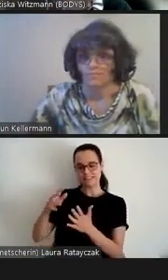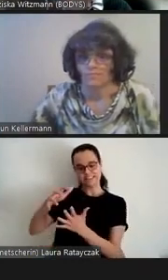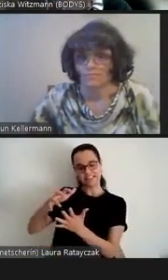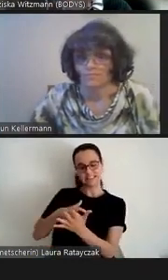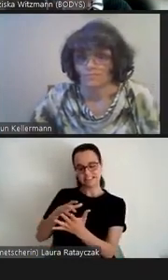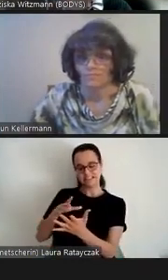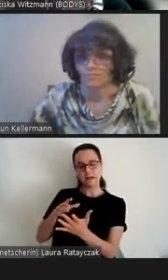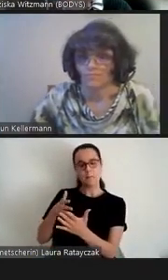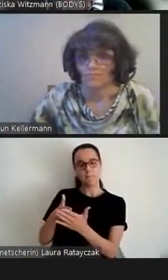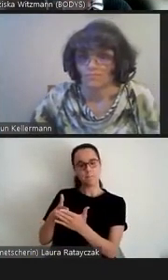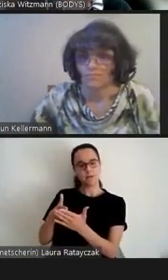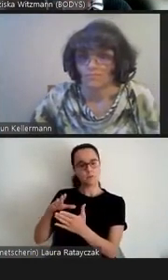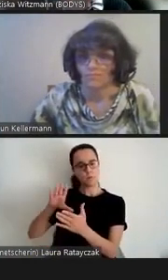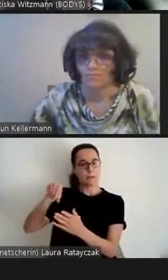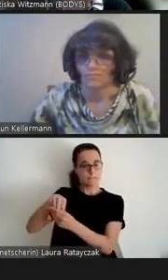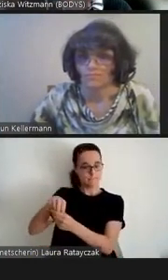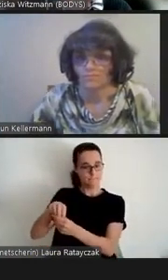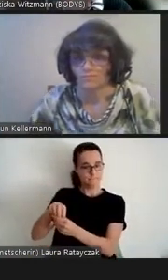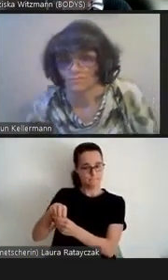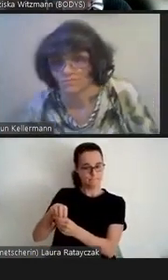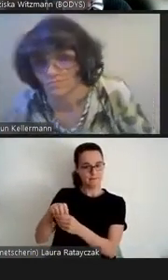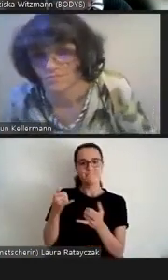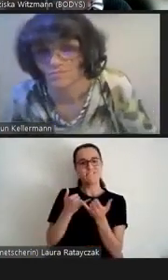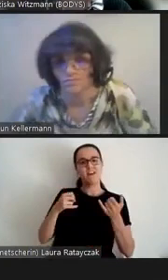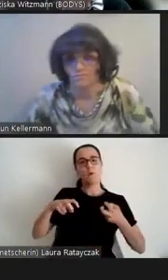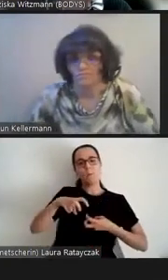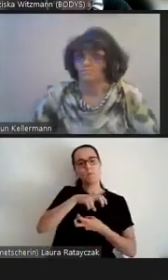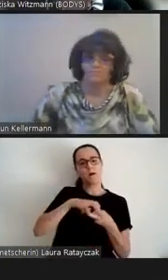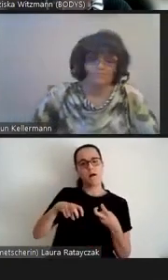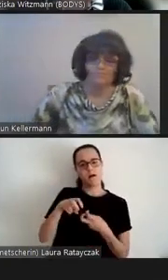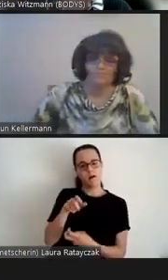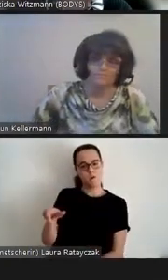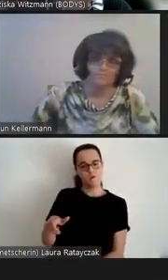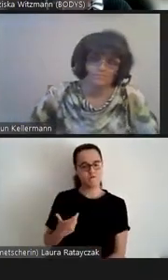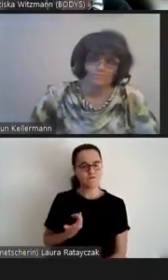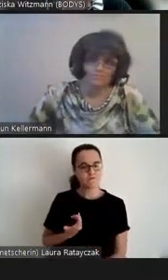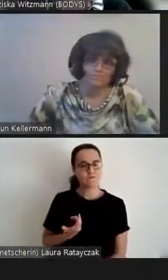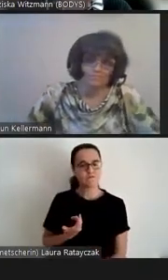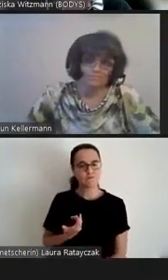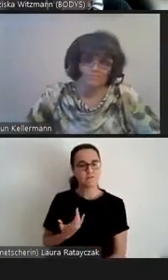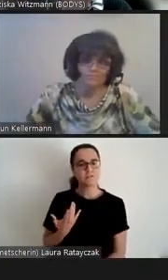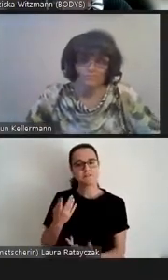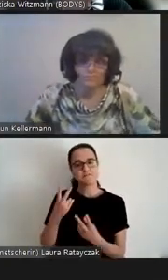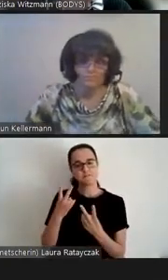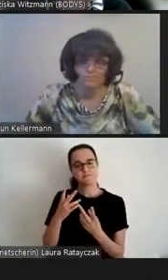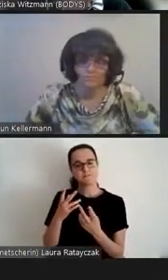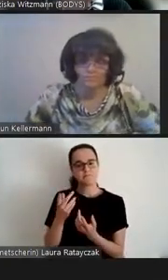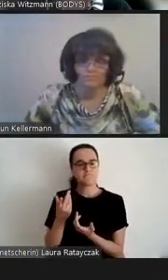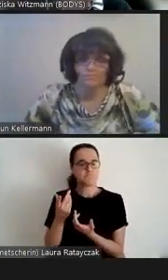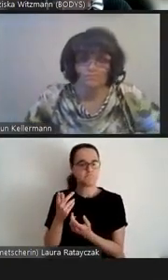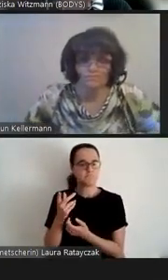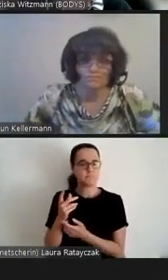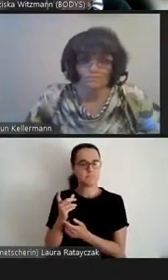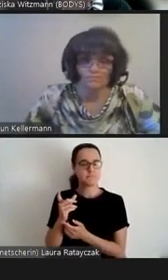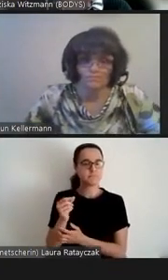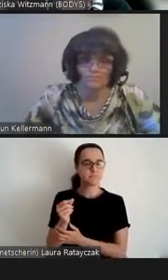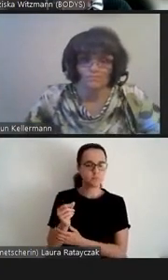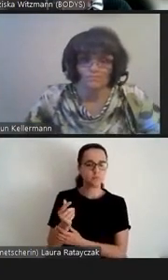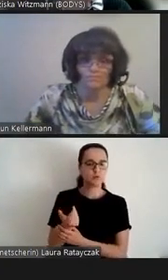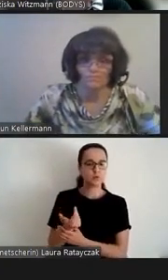Behinderung eine Runde spielen. Ich komme also zum